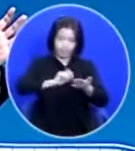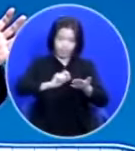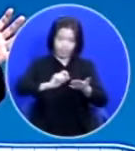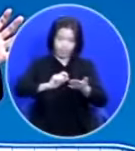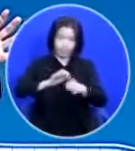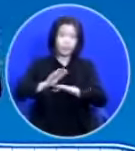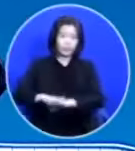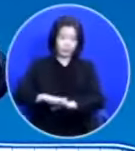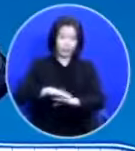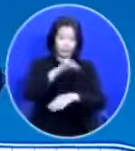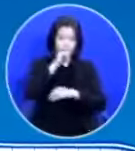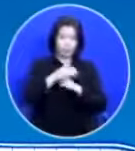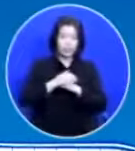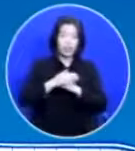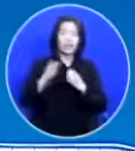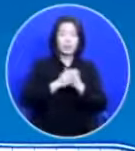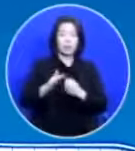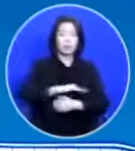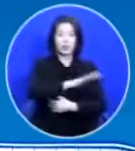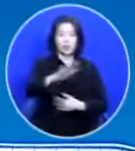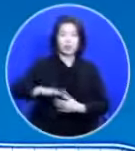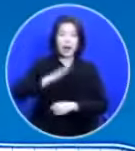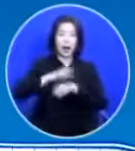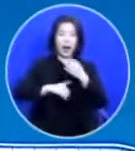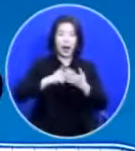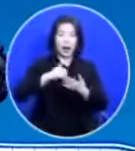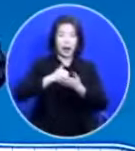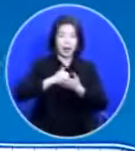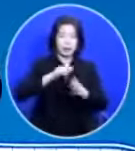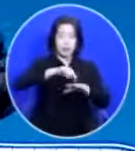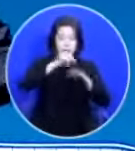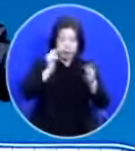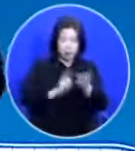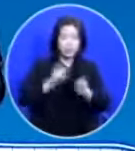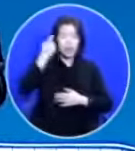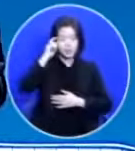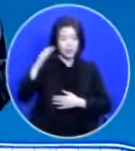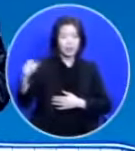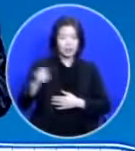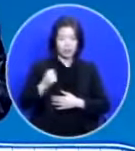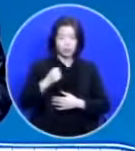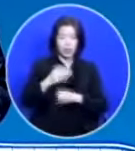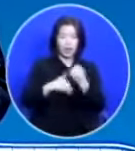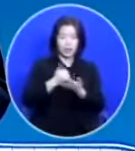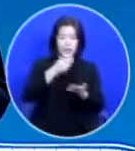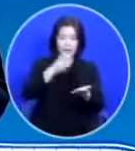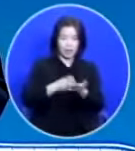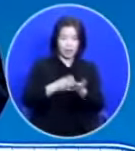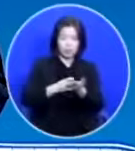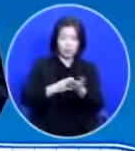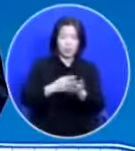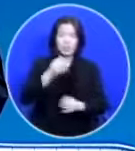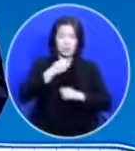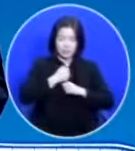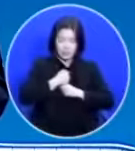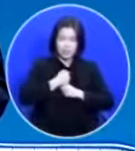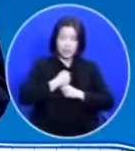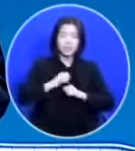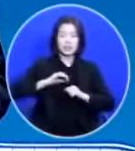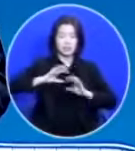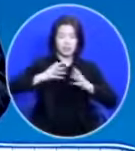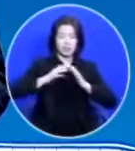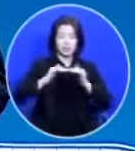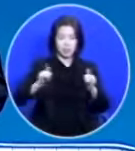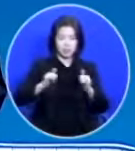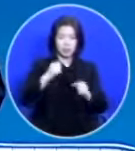그래서 이제 우리가 마음과 생각으로 하나님의 계명을 지키는 자가 되게 해주시겠다는 것이 새